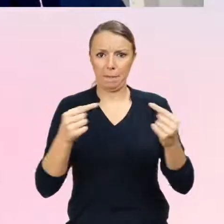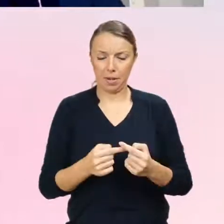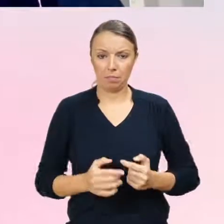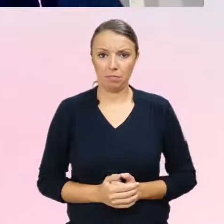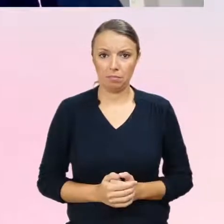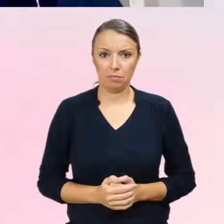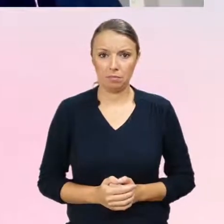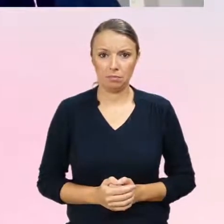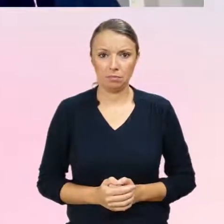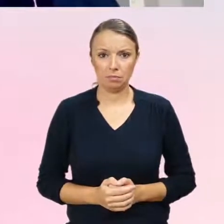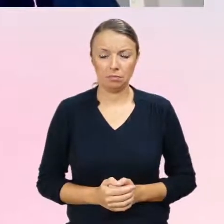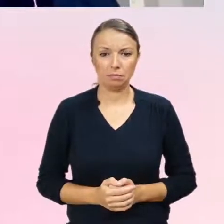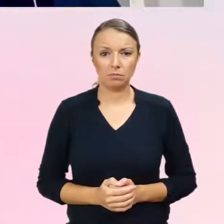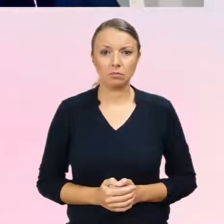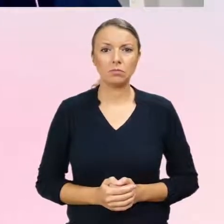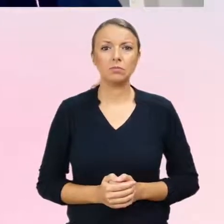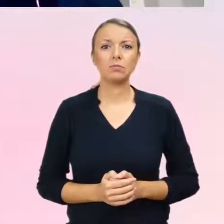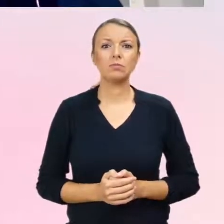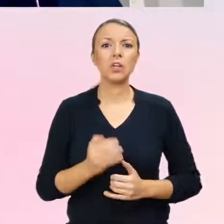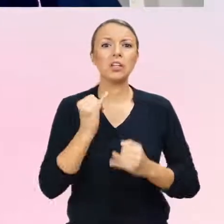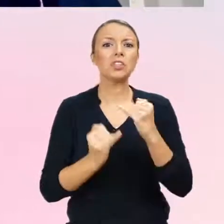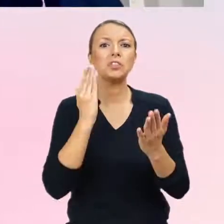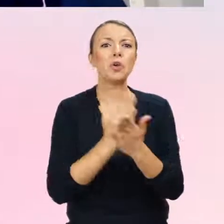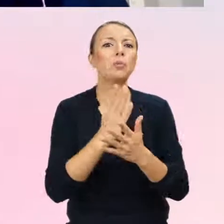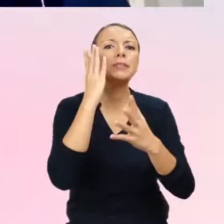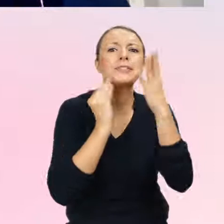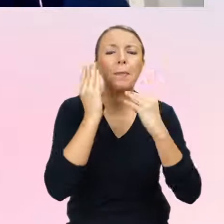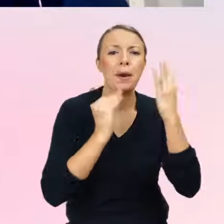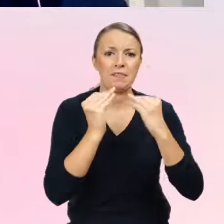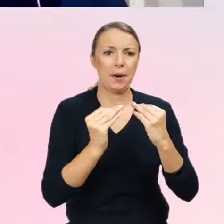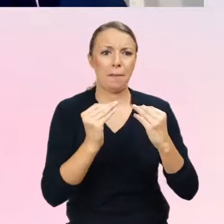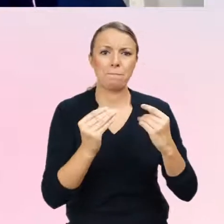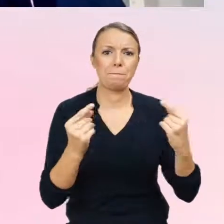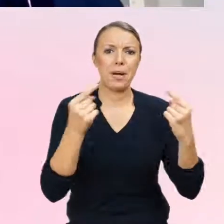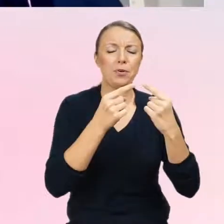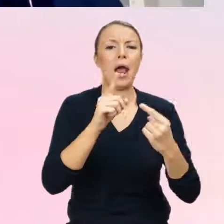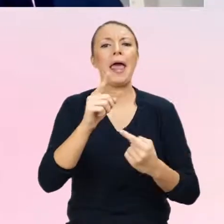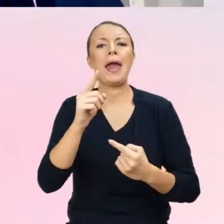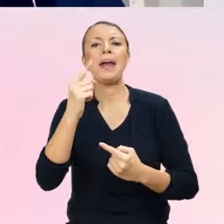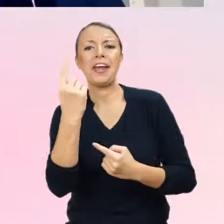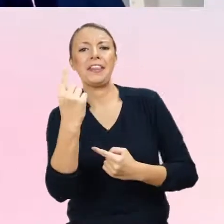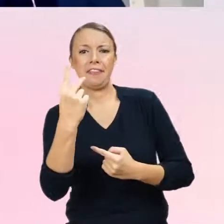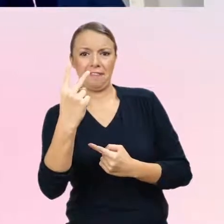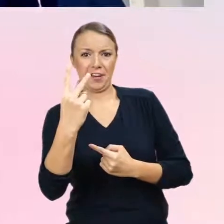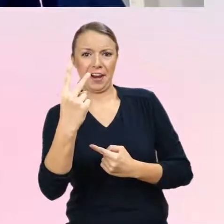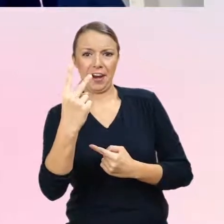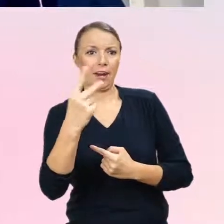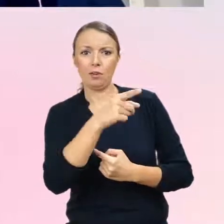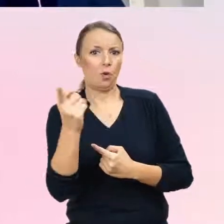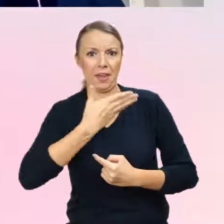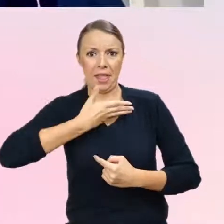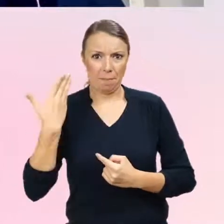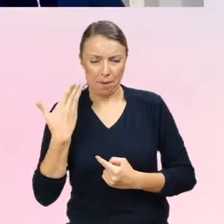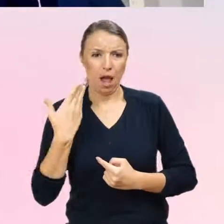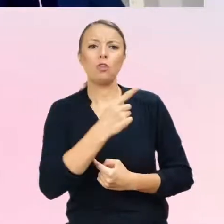jedynego, trzeciego kryterium, czyli samych zabaw, ale bez kryterium jeden i dwa, zachowanie dziecka powinno